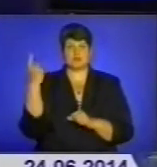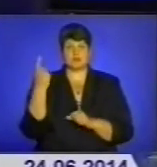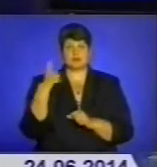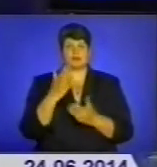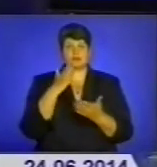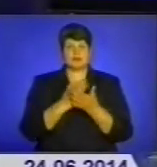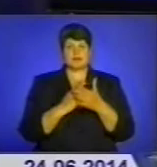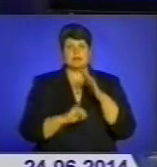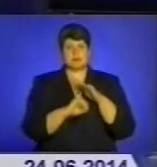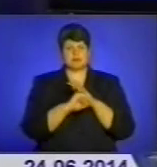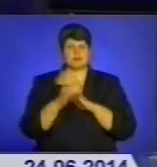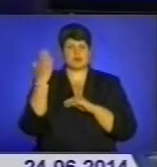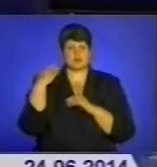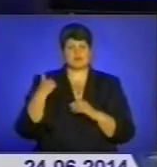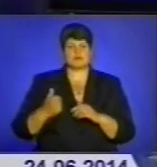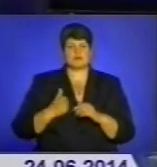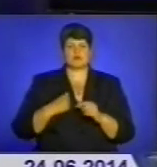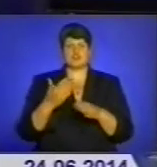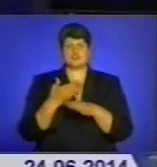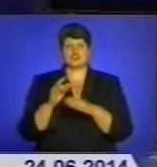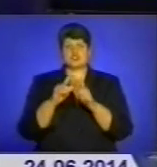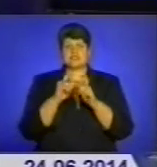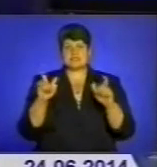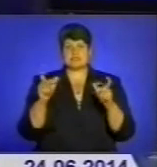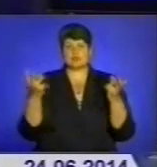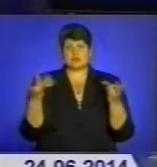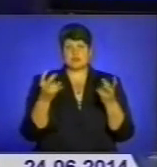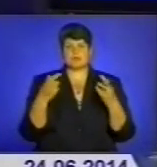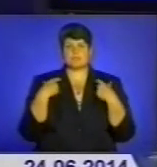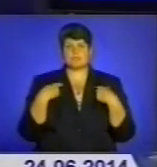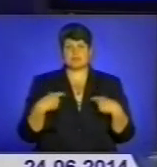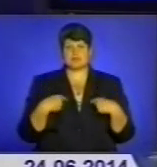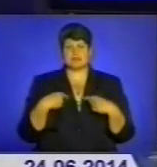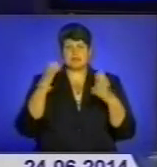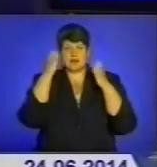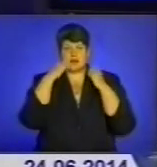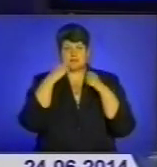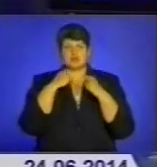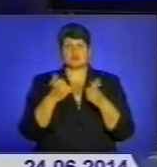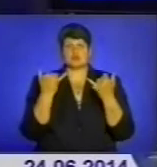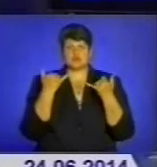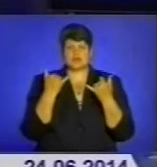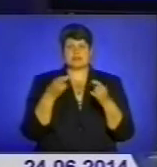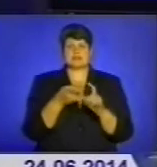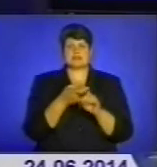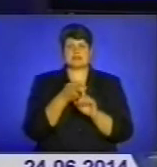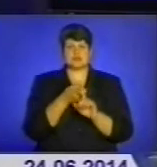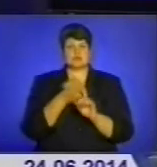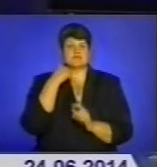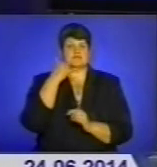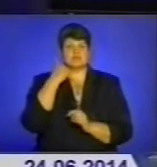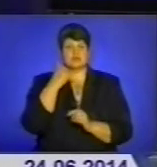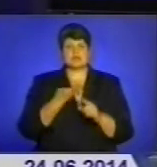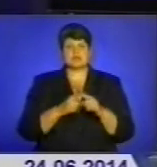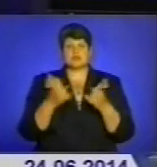дислокується на базі колишньої військової частини, необхідні бронежилети, кевларові каски та сучасні засоби зв'язку. Це на